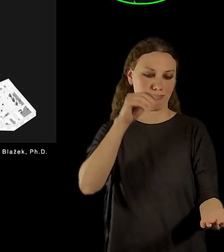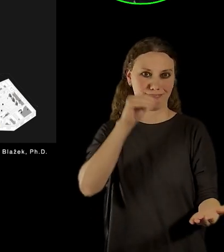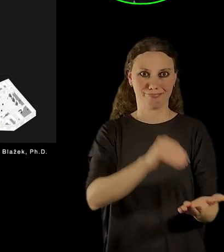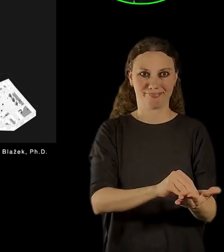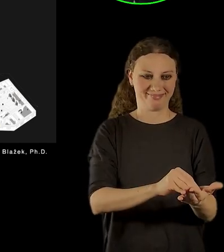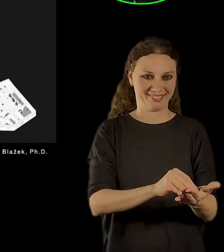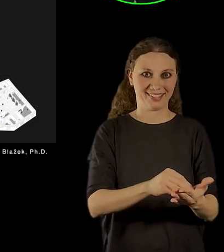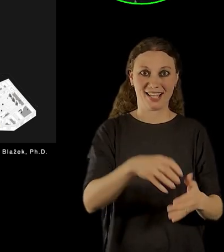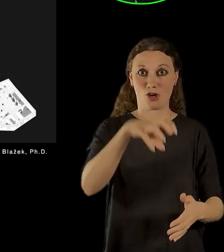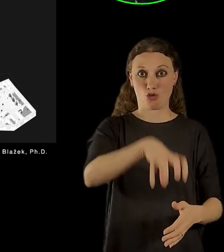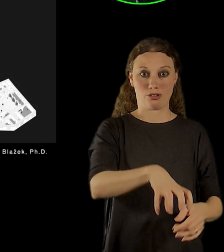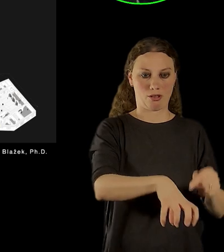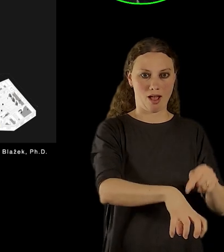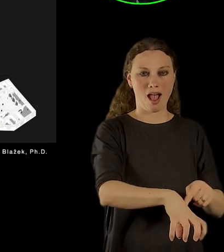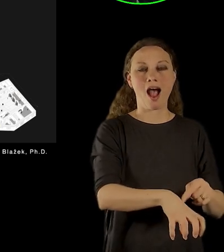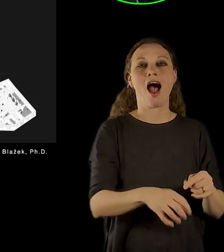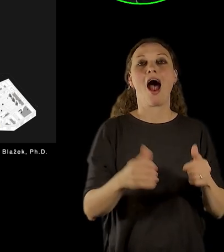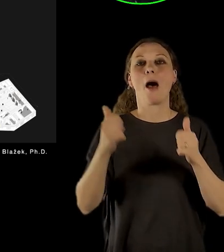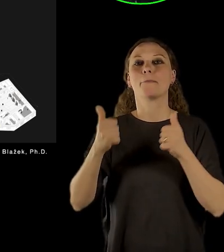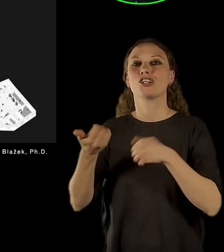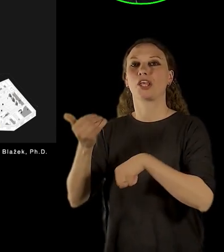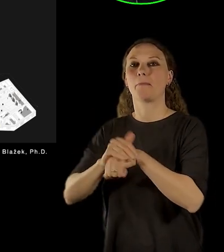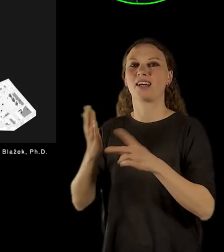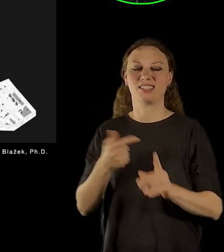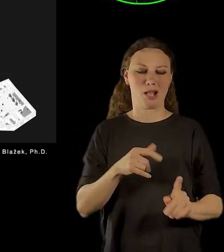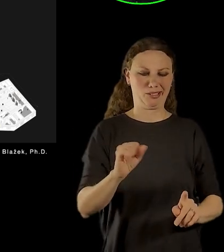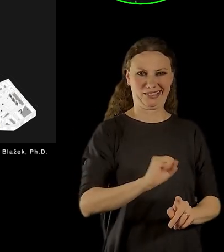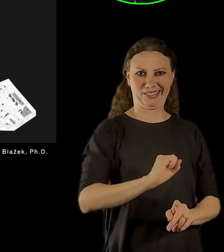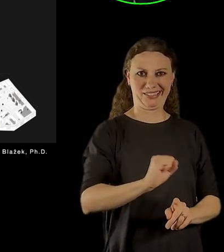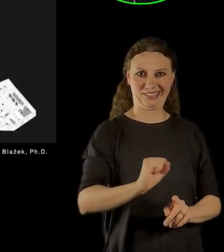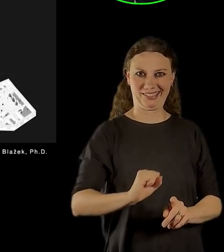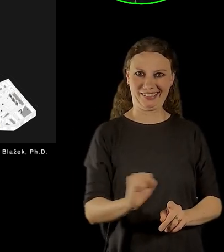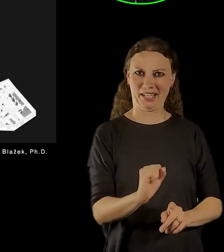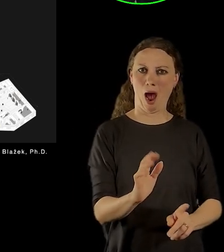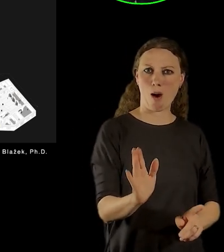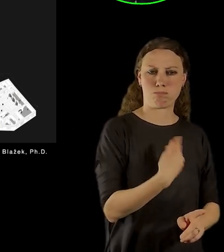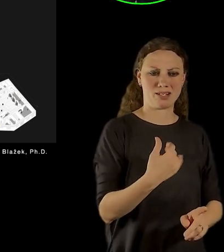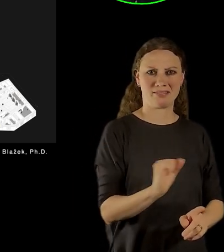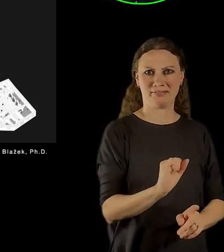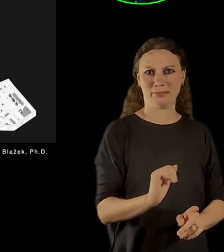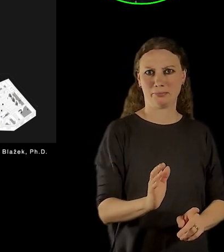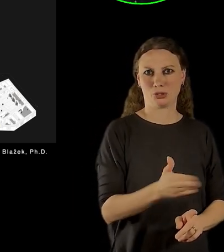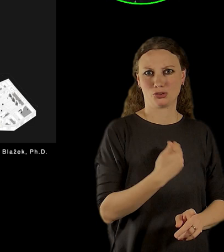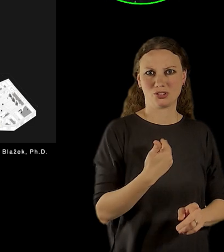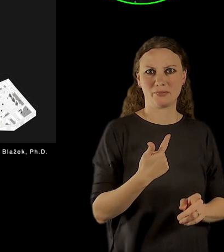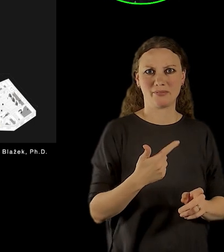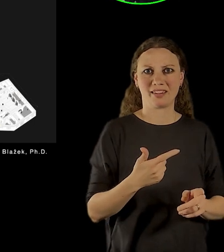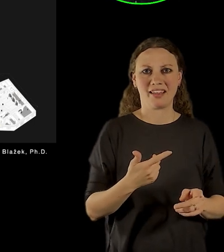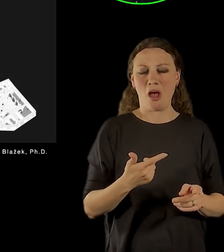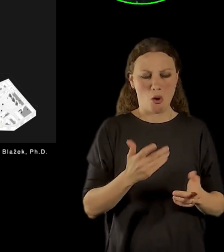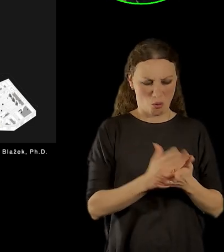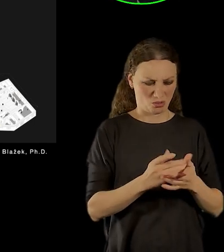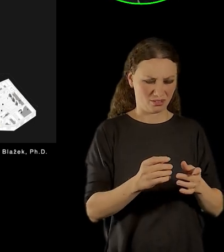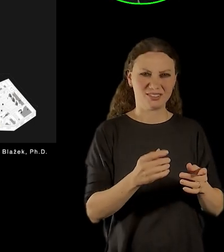bude stát, tak aby to tam nebylo. Dávalo to dohromady v některých jazycích vlastně takovou zkomoleninu, ale to není podstatné.